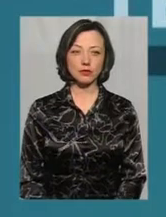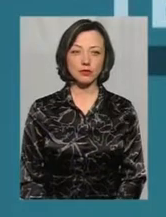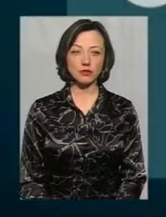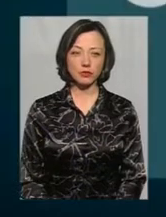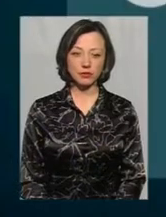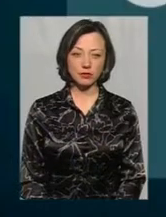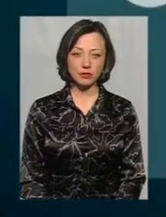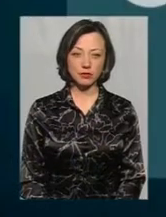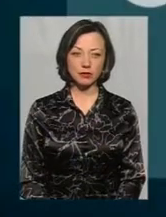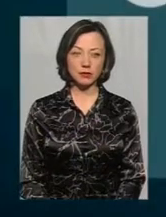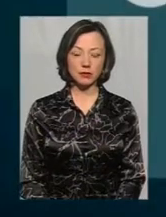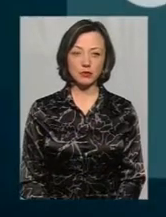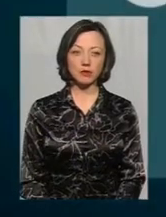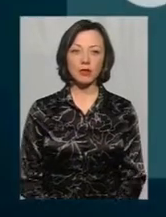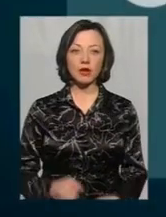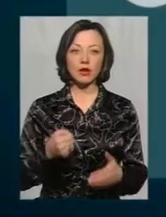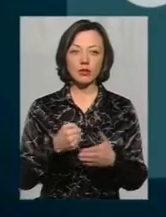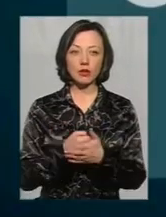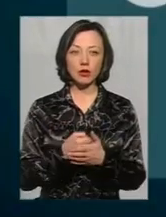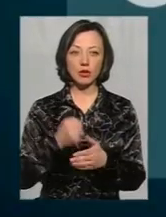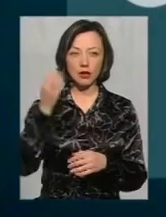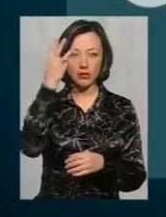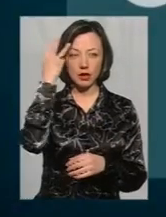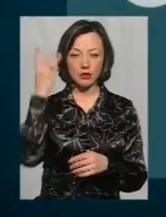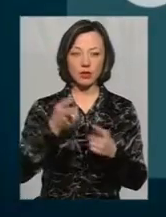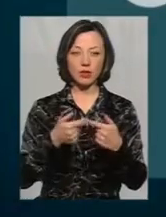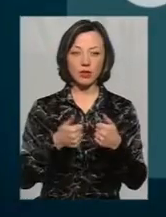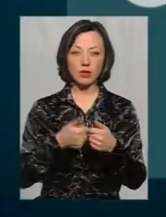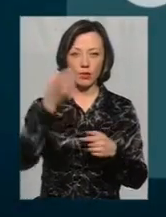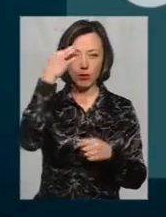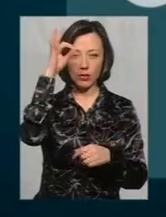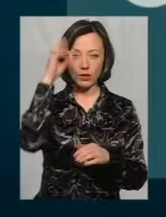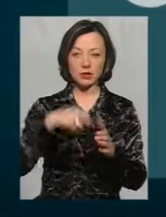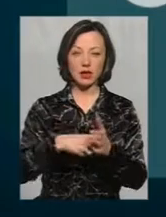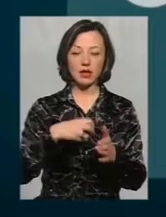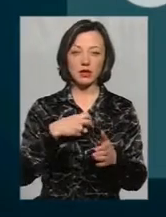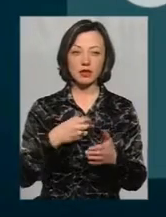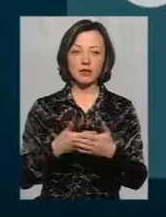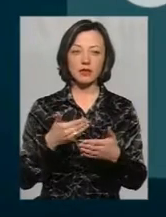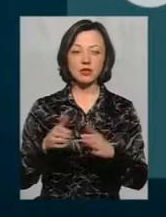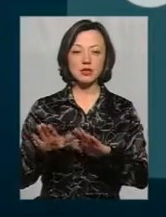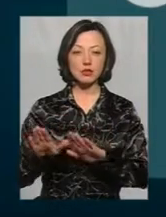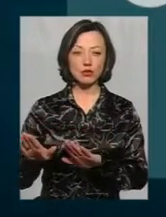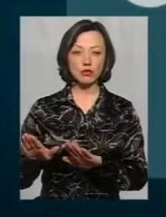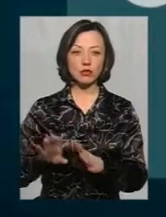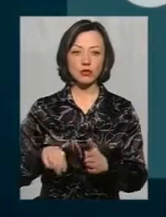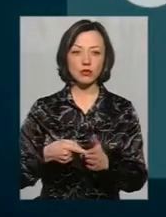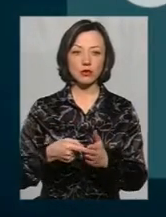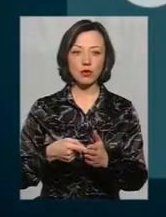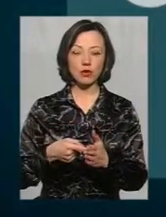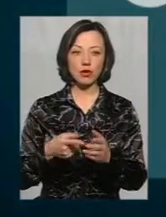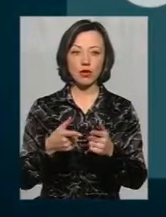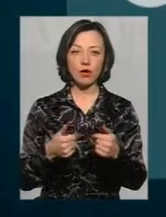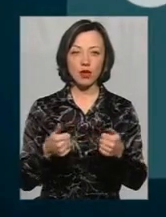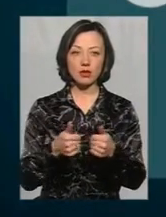До Хмельницького відділу поліції надійшов лист від доступника Хмельницької міської